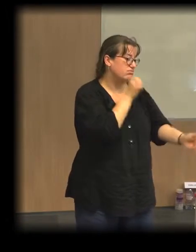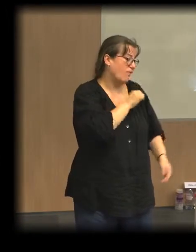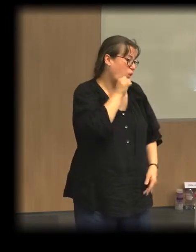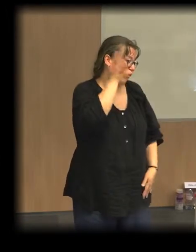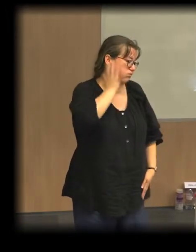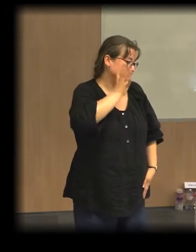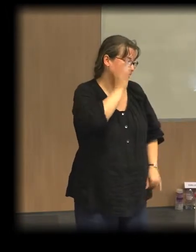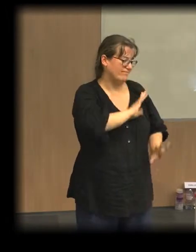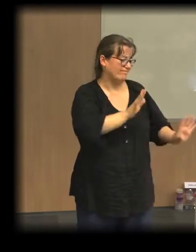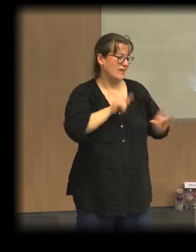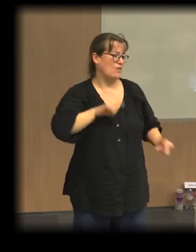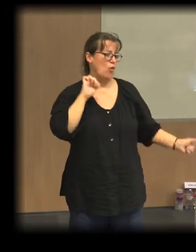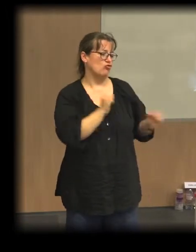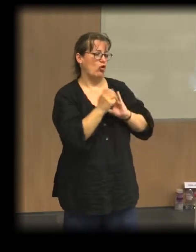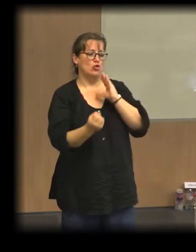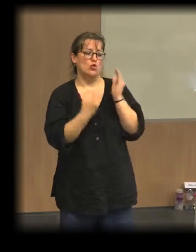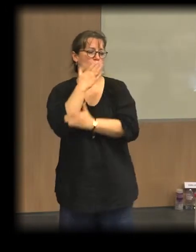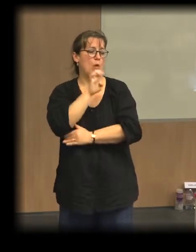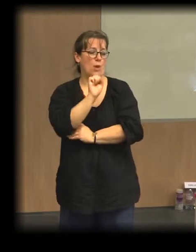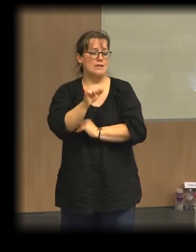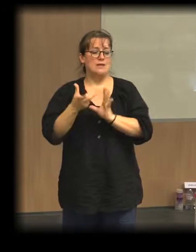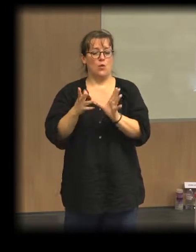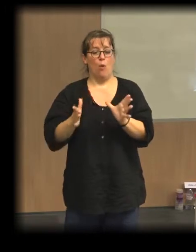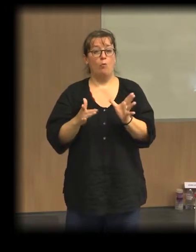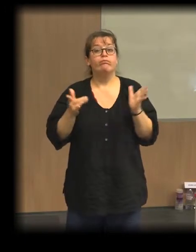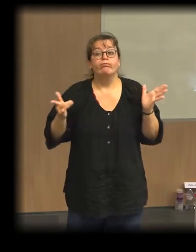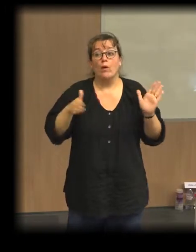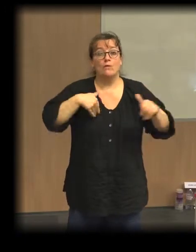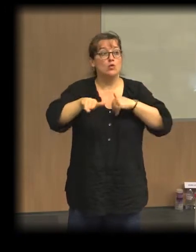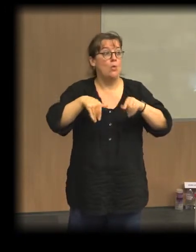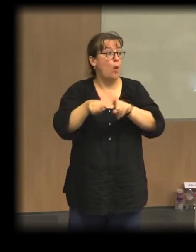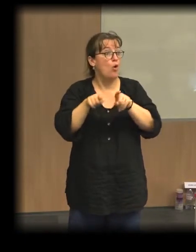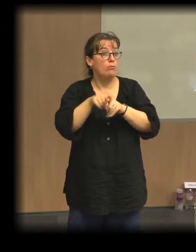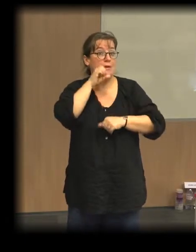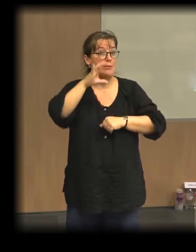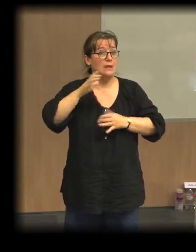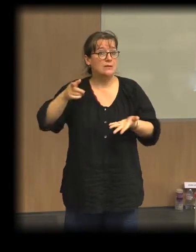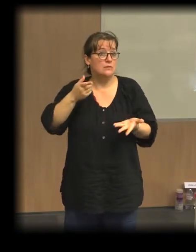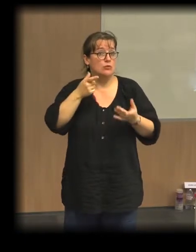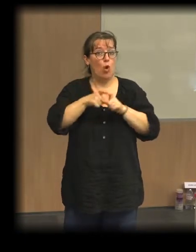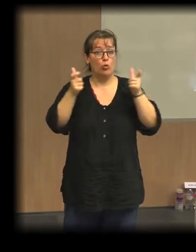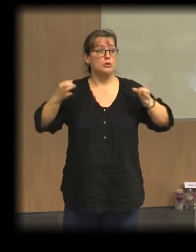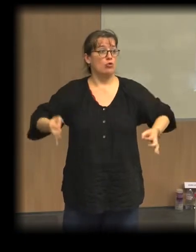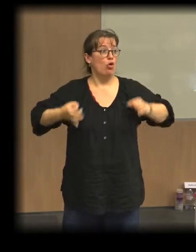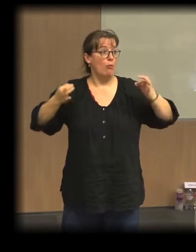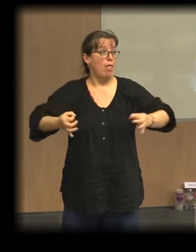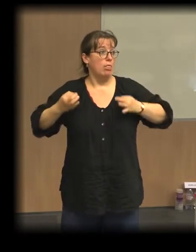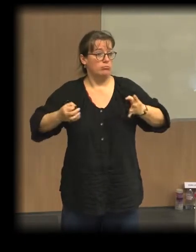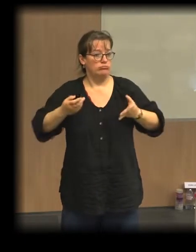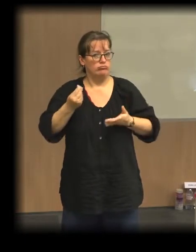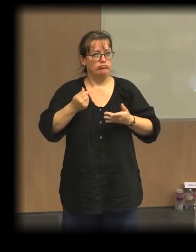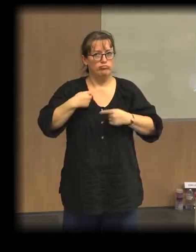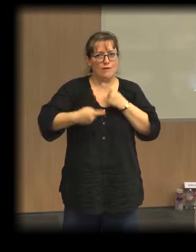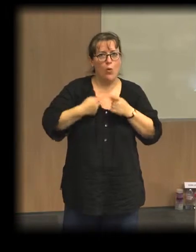une nouvelle économie sociale et solidaire qui serait uniquement le social business avec l'idée que le social business